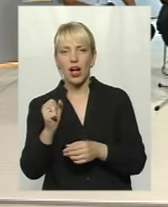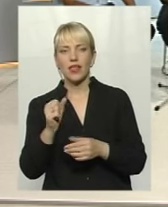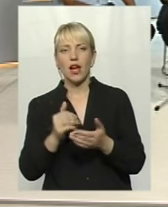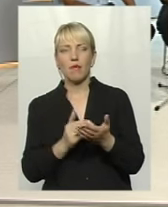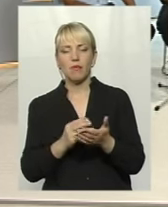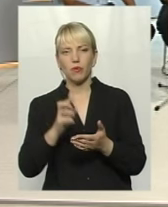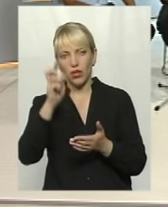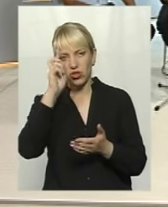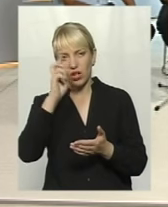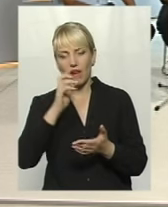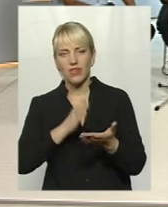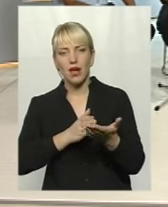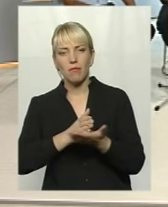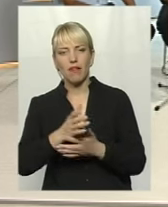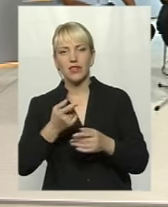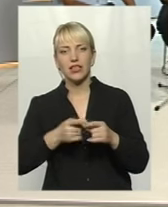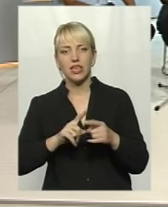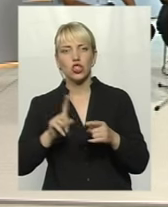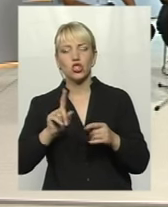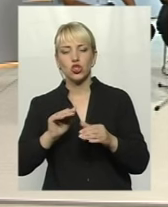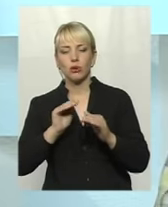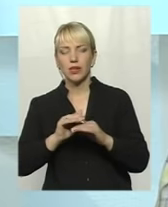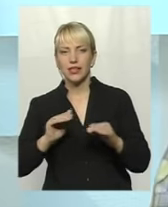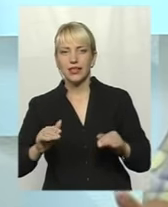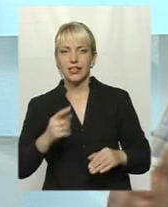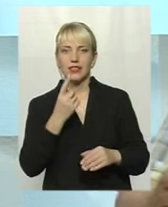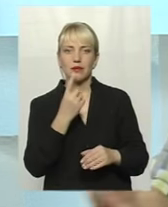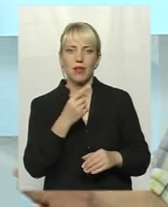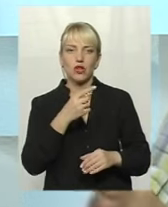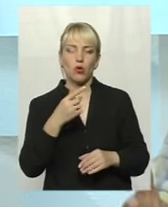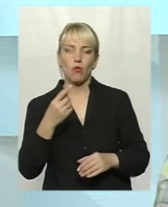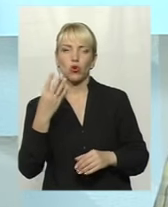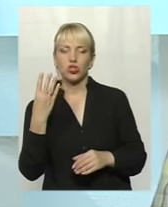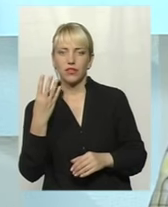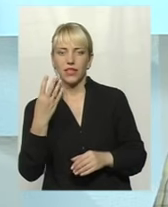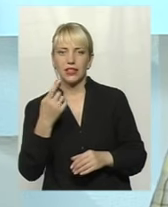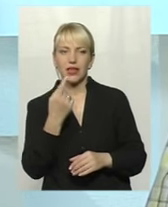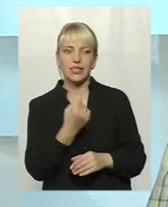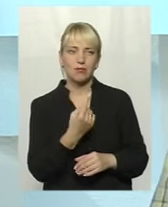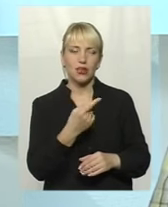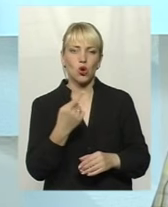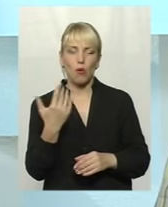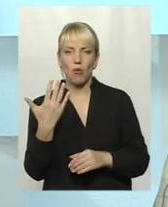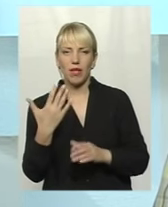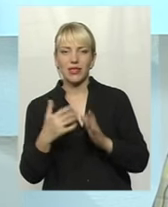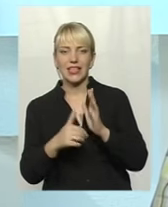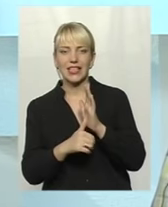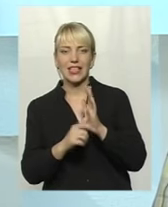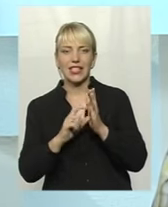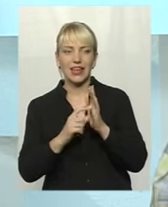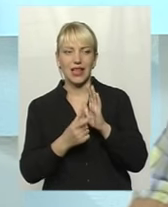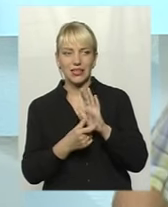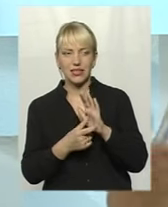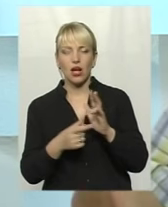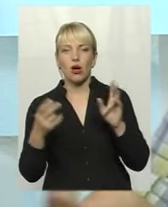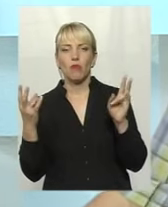заклади першого ступеня, тобто маленькі діти, з першого по четвертий, чи там з першого по п'ятий, як там держава рішить, що відноситься до категорії початкової